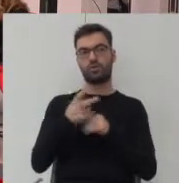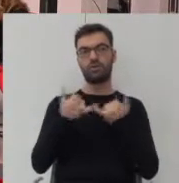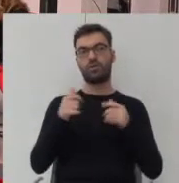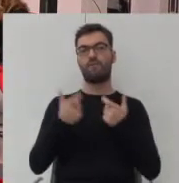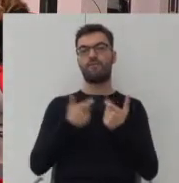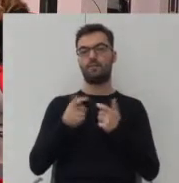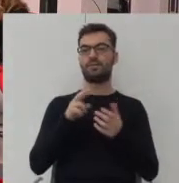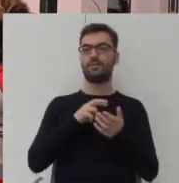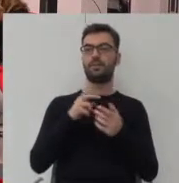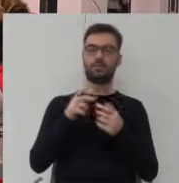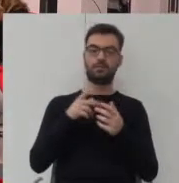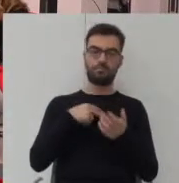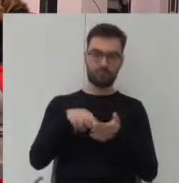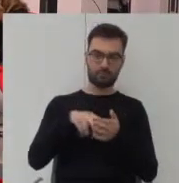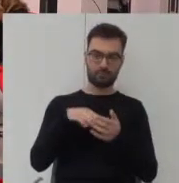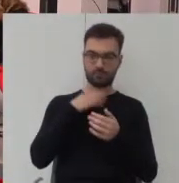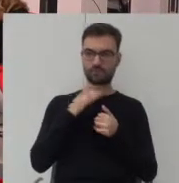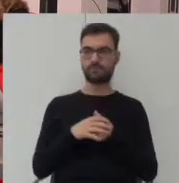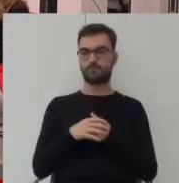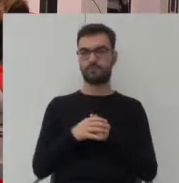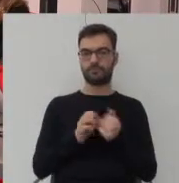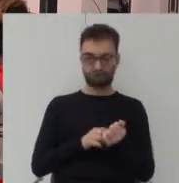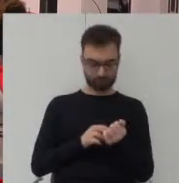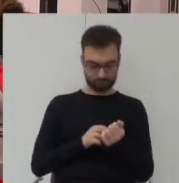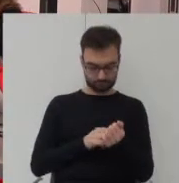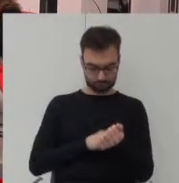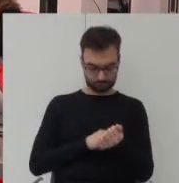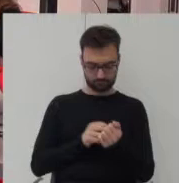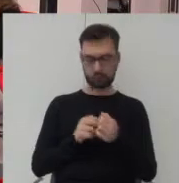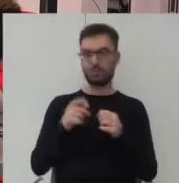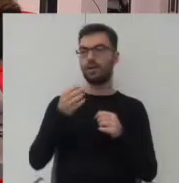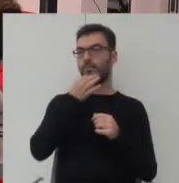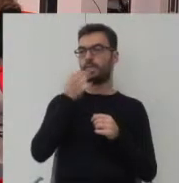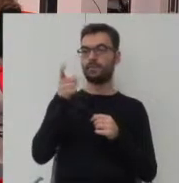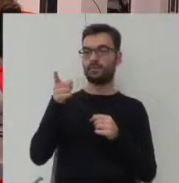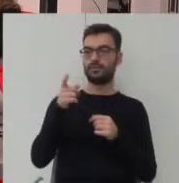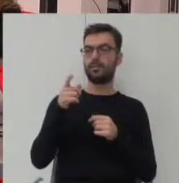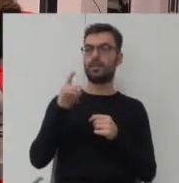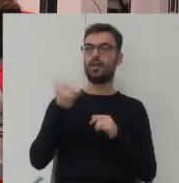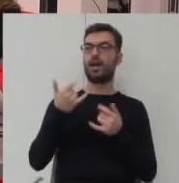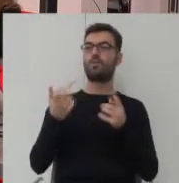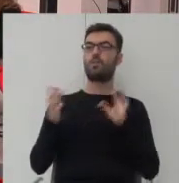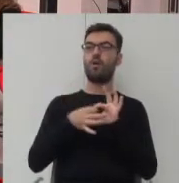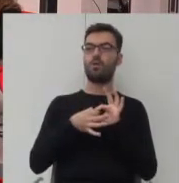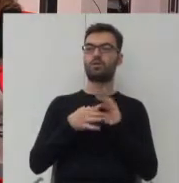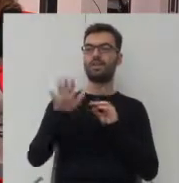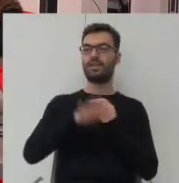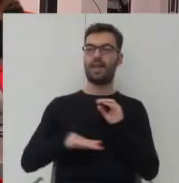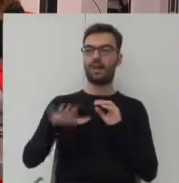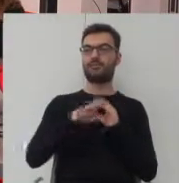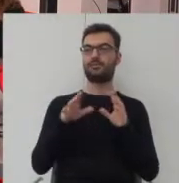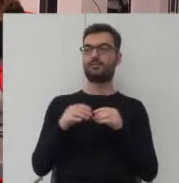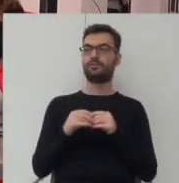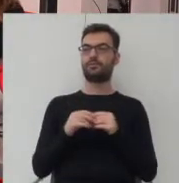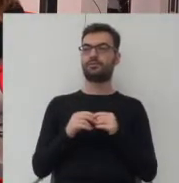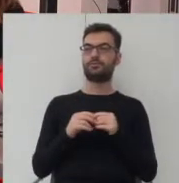pieszo. A do pana pytania odniosę się, jak można połączyć takie tereny, znaczy